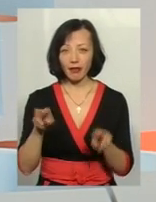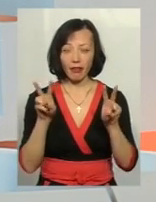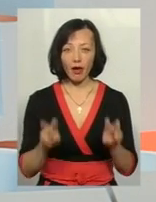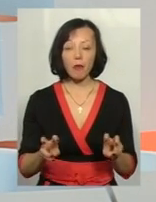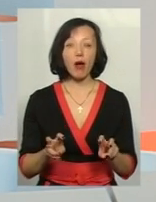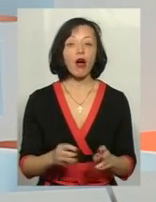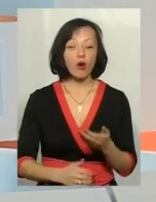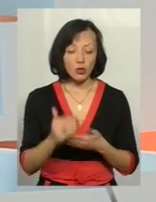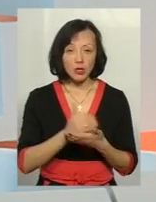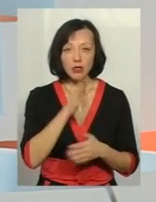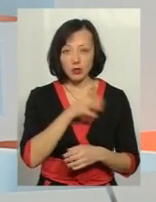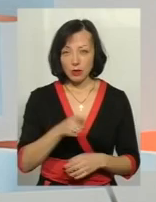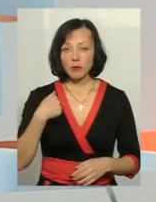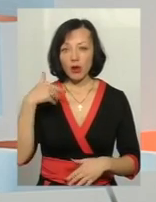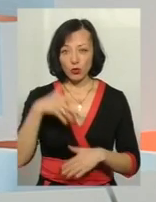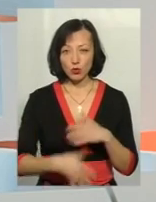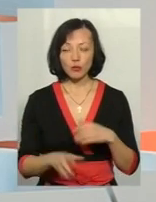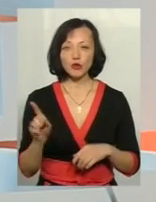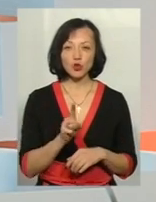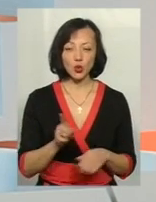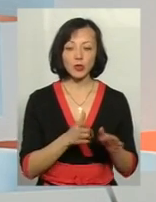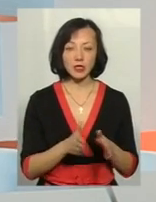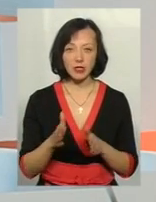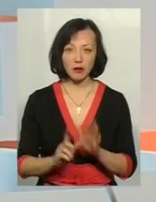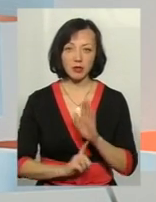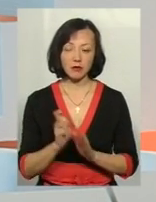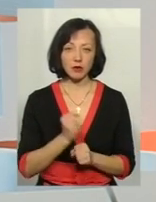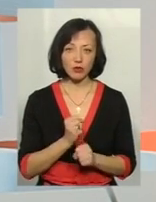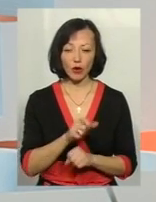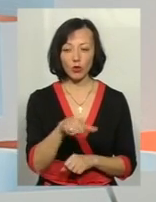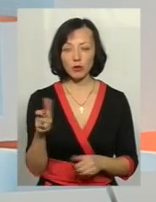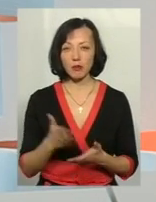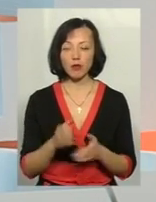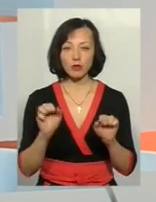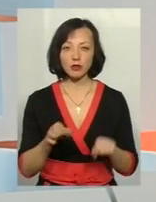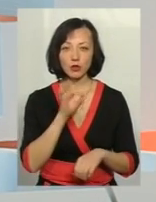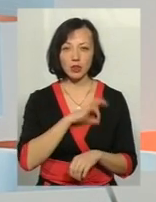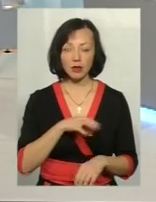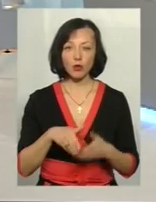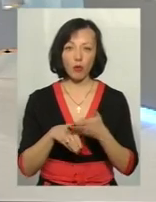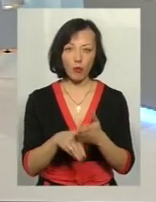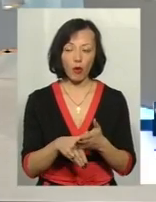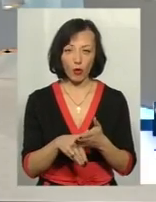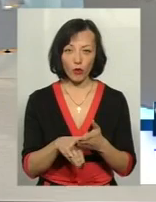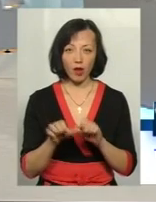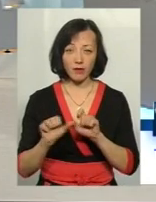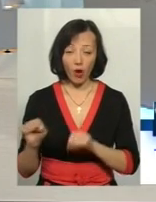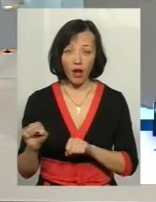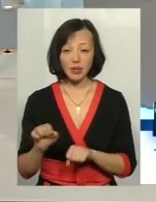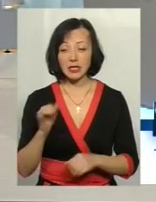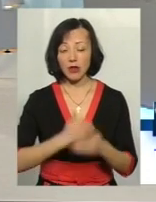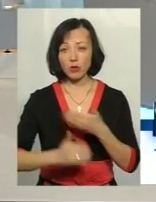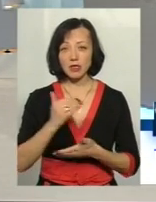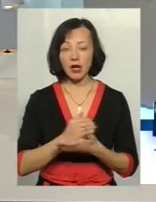останнім часом, я розумію, що система запрацювала люди, мають можливість скористатися правовою допомогою. скажімо, за